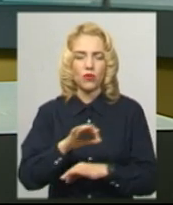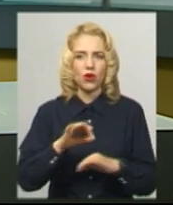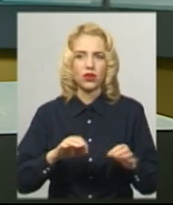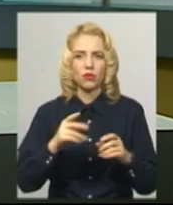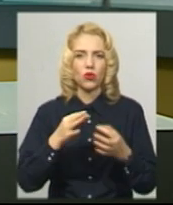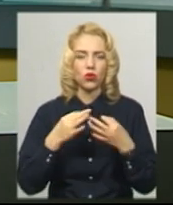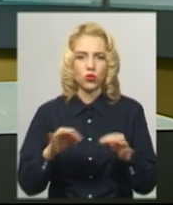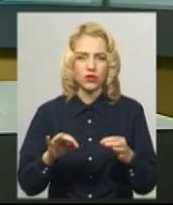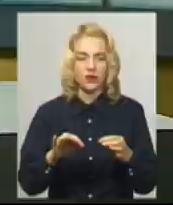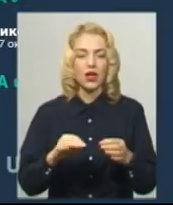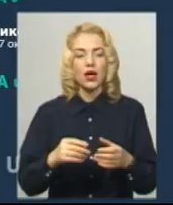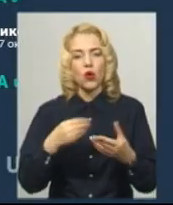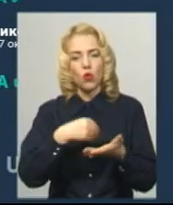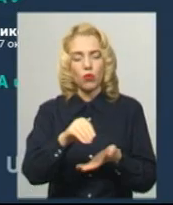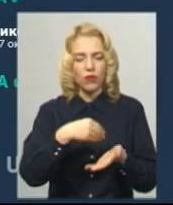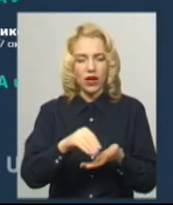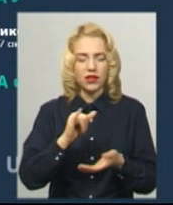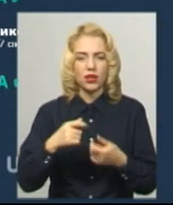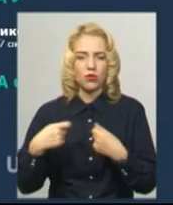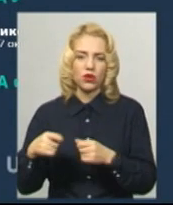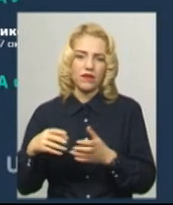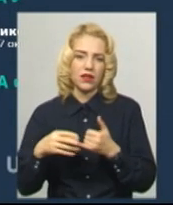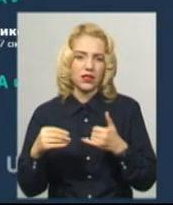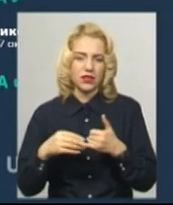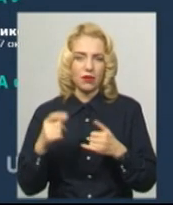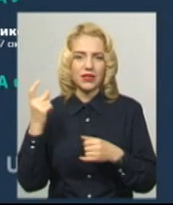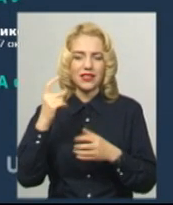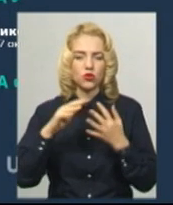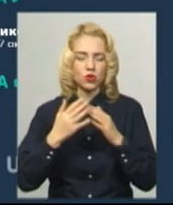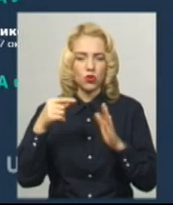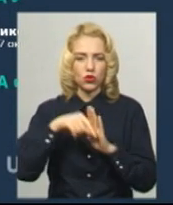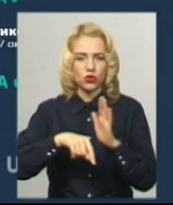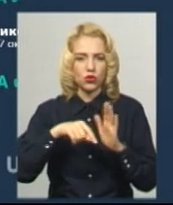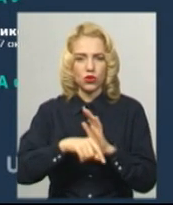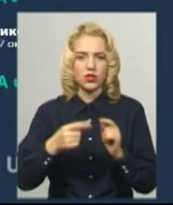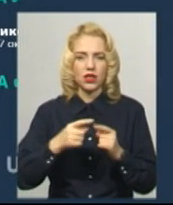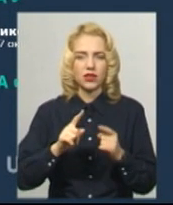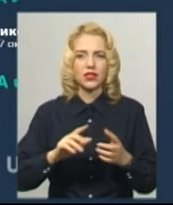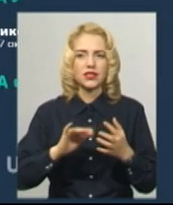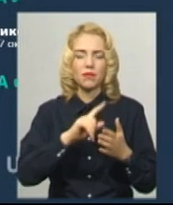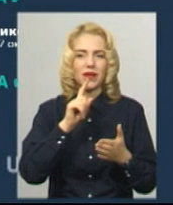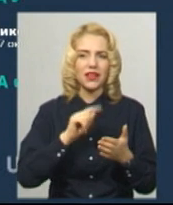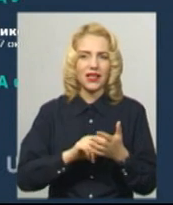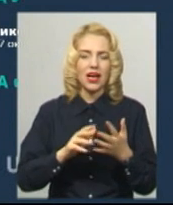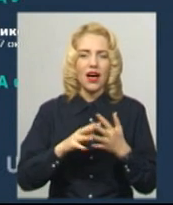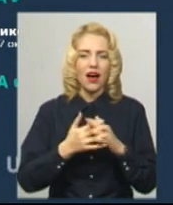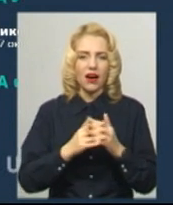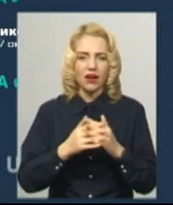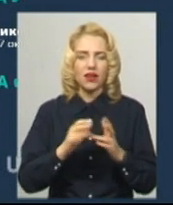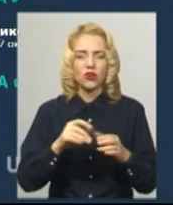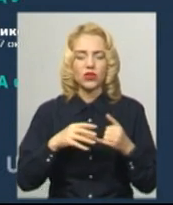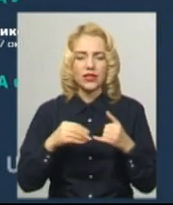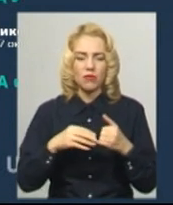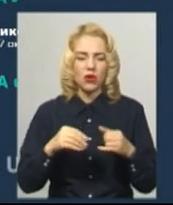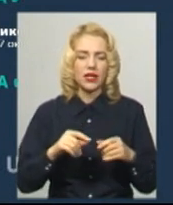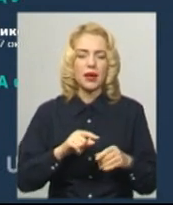землю сільськогосподарського значення. Нагадаю, він був рекомендований комітетом з питань аграрної та земельної політики. Утрималися від